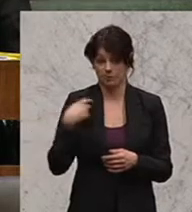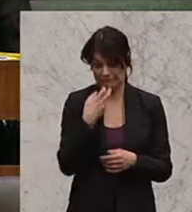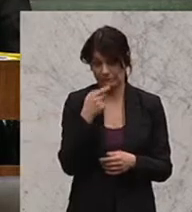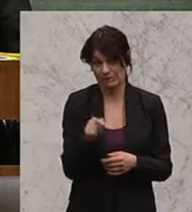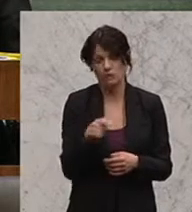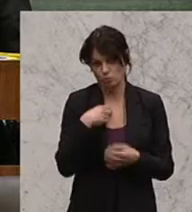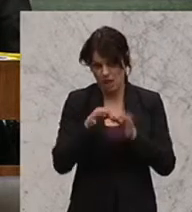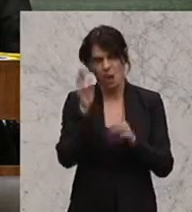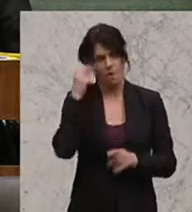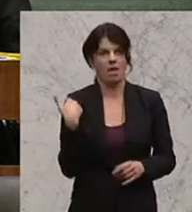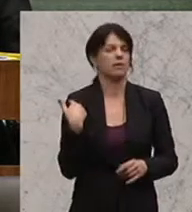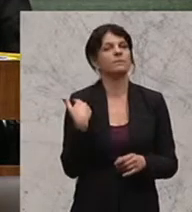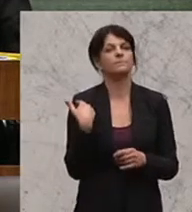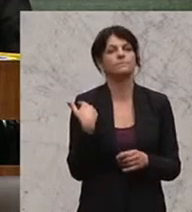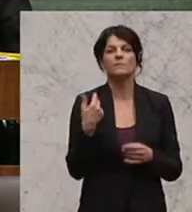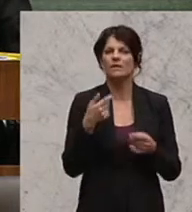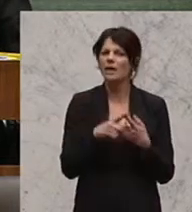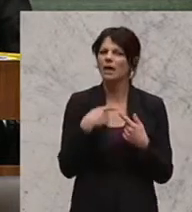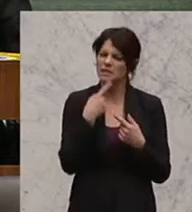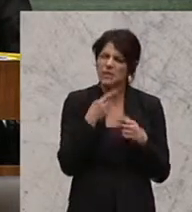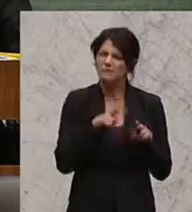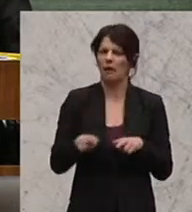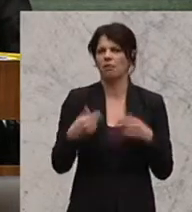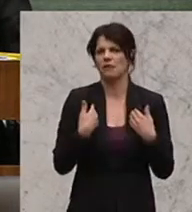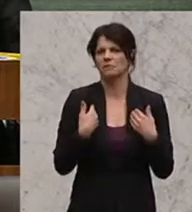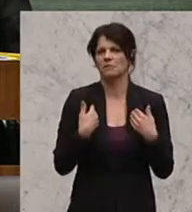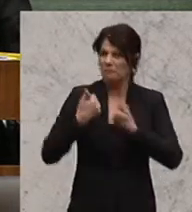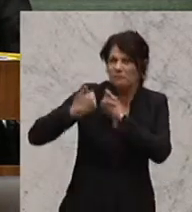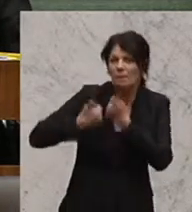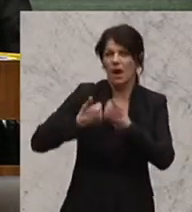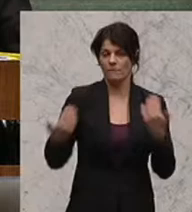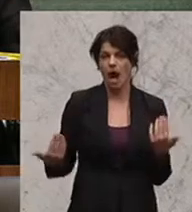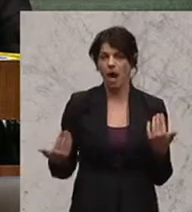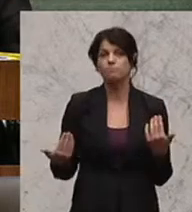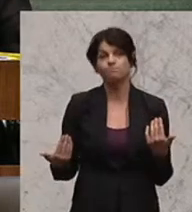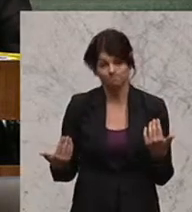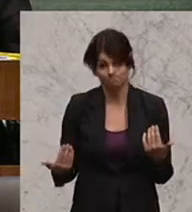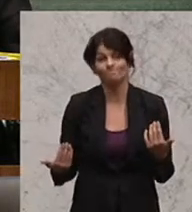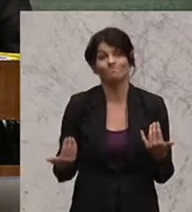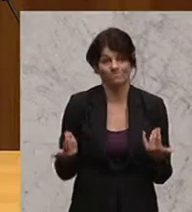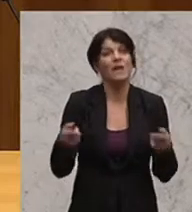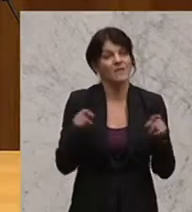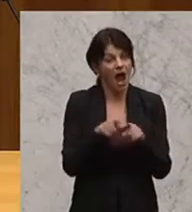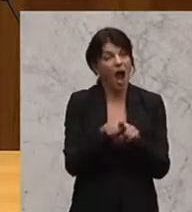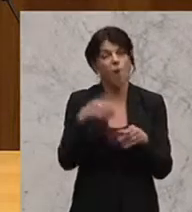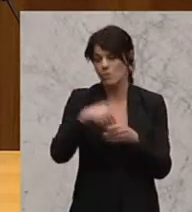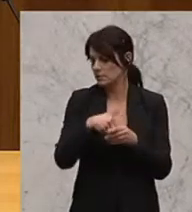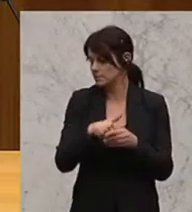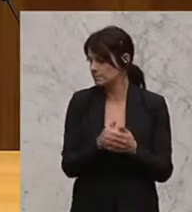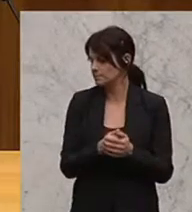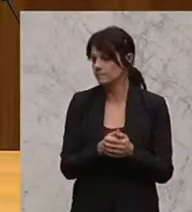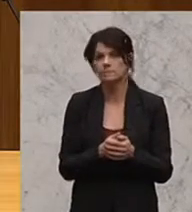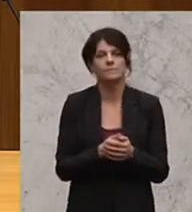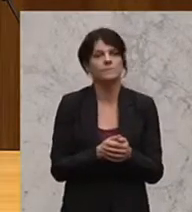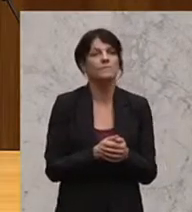überlegen. Ja, und wenn wir von Fairness reden und Wettbewerb, geht es natürlich, da